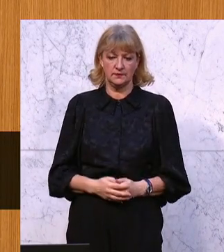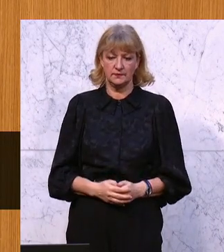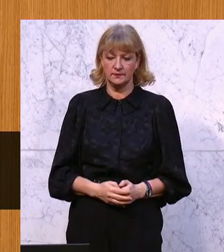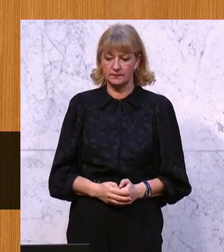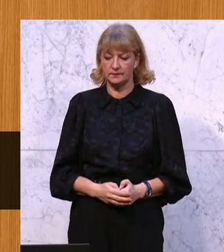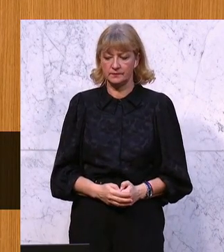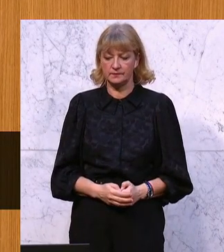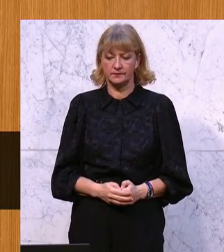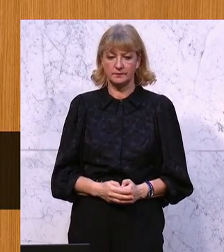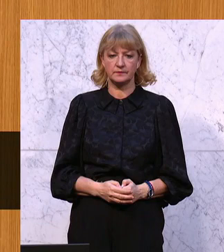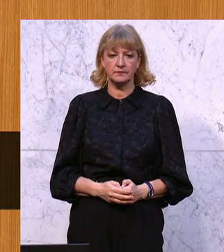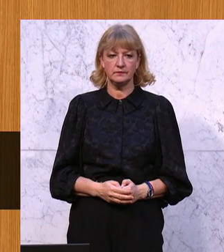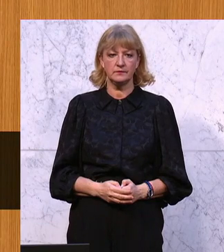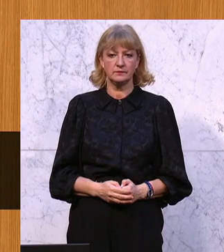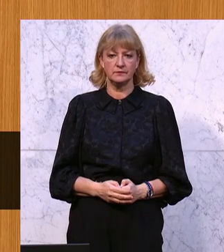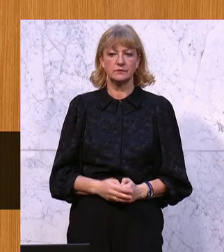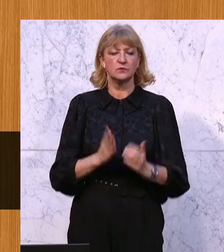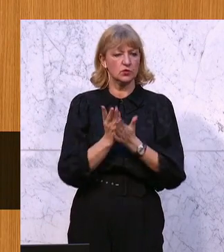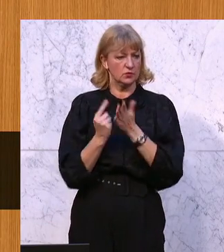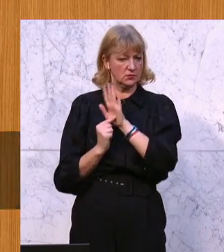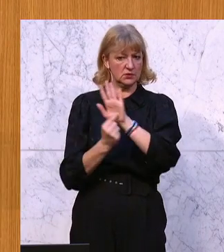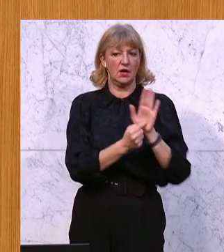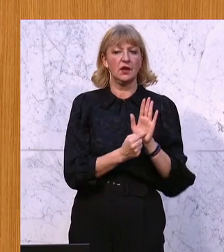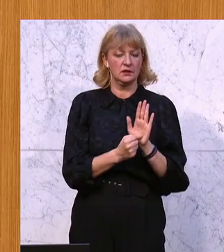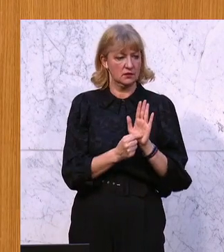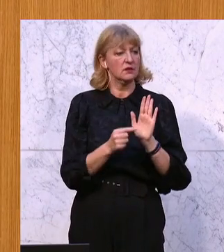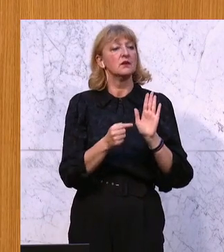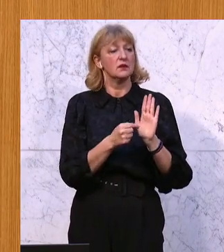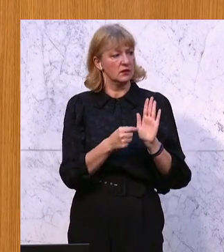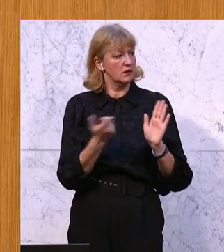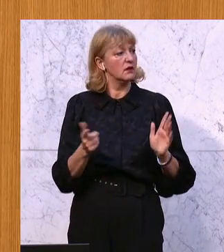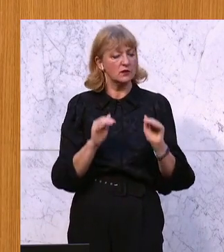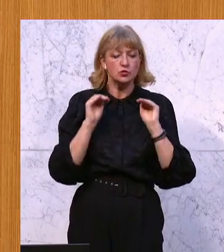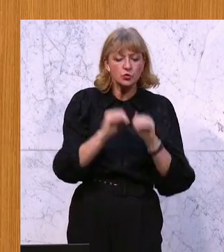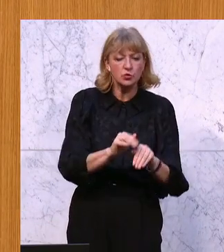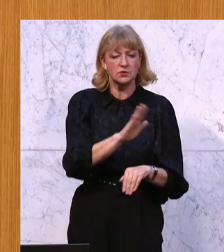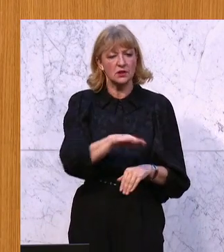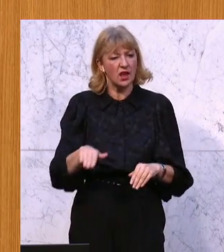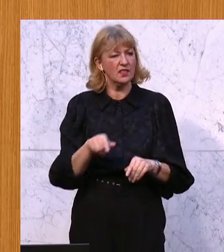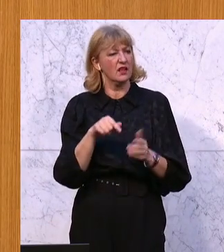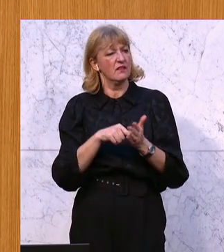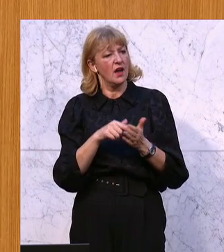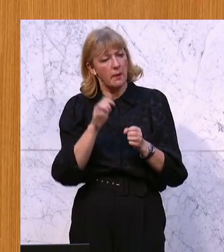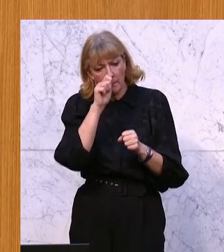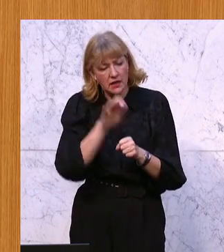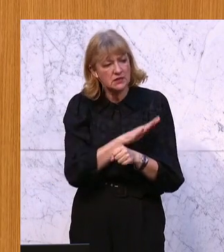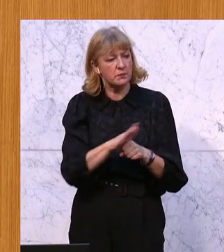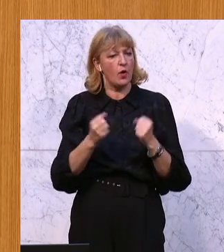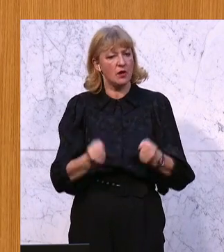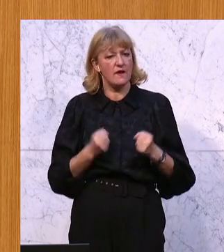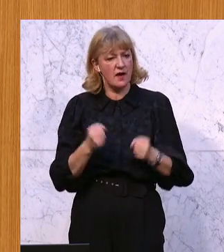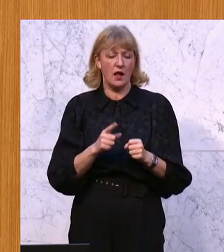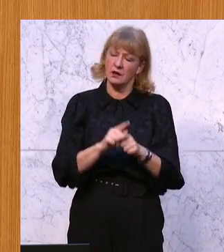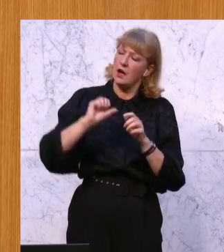Es zeigt, dass uns der Schutz von Kindern vor Missbrauch und Gewalt für uns alle oberste Priorität hat.